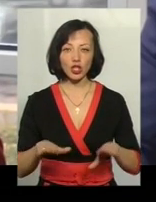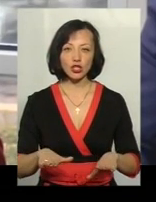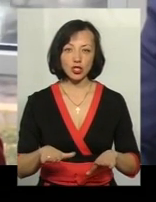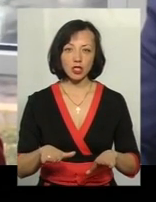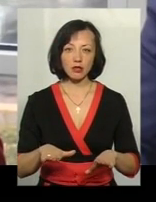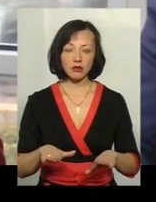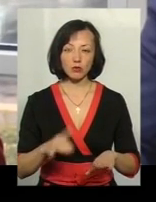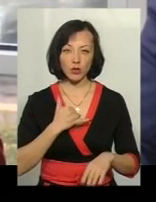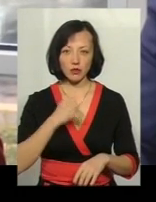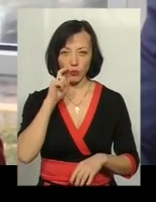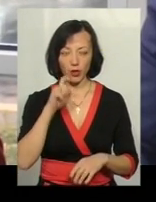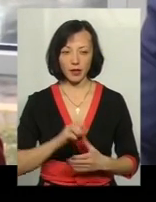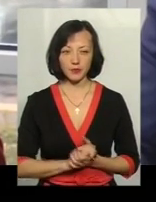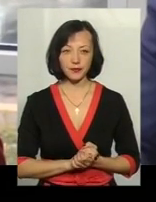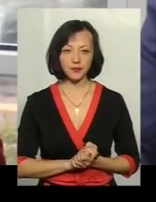в нас в Україні.